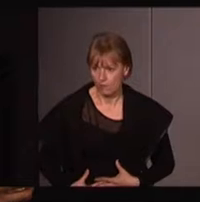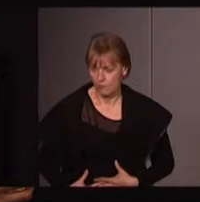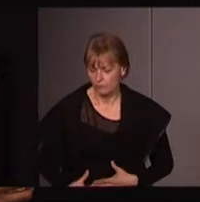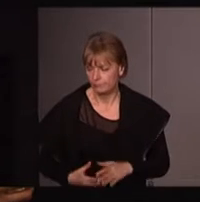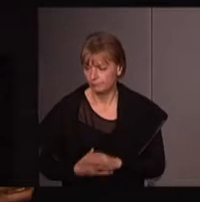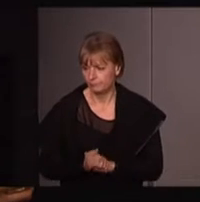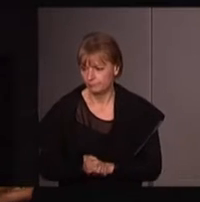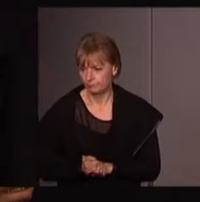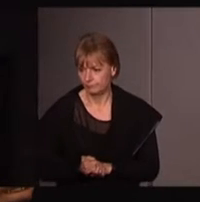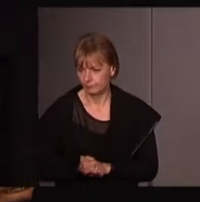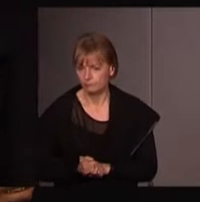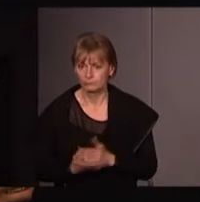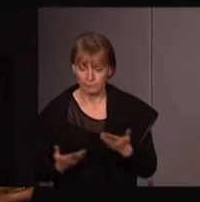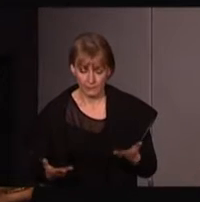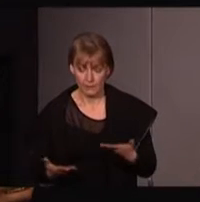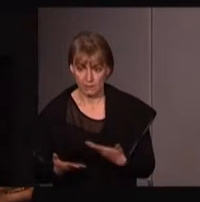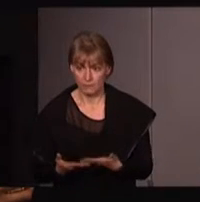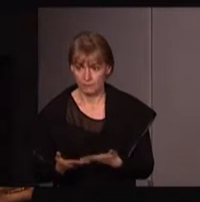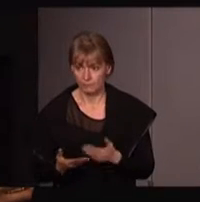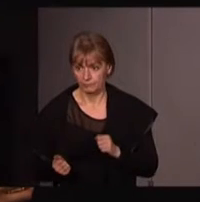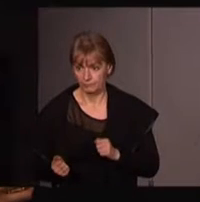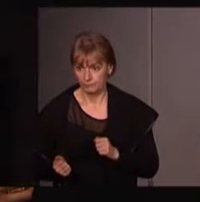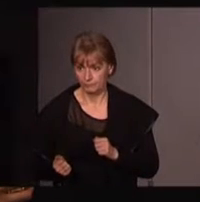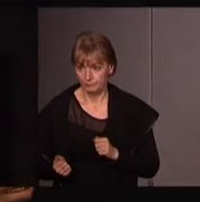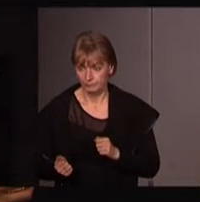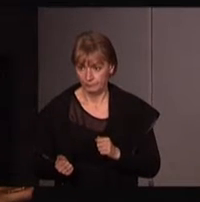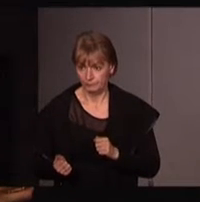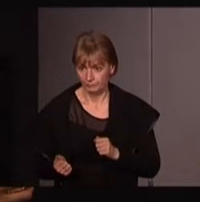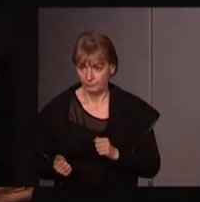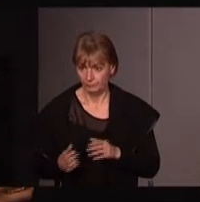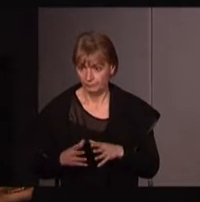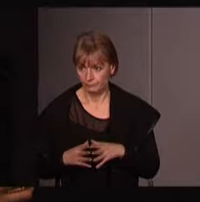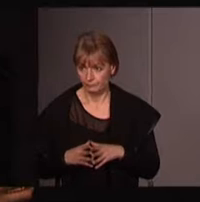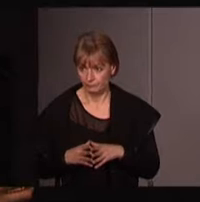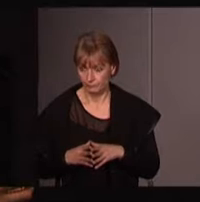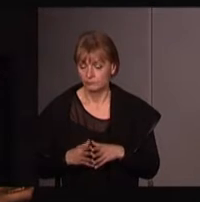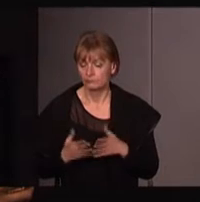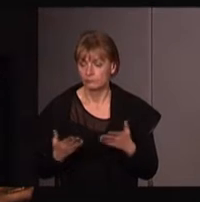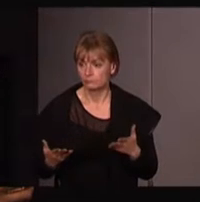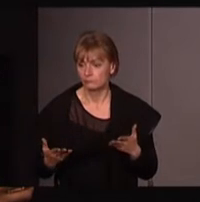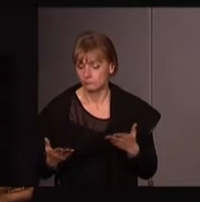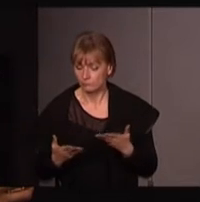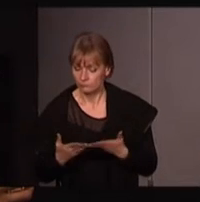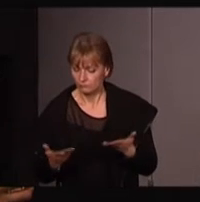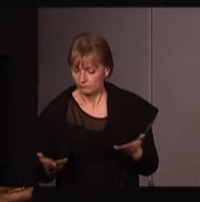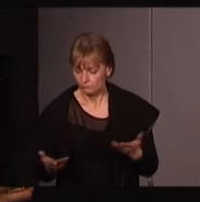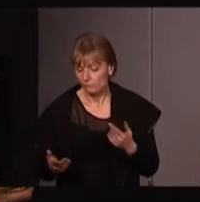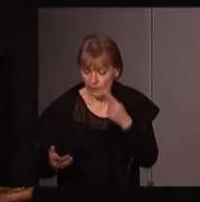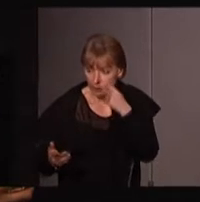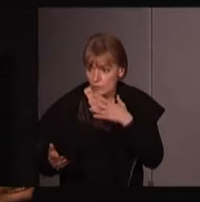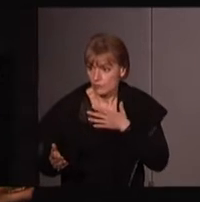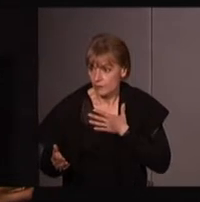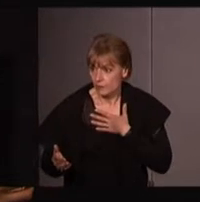corps. Et que, de ce point de vue, on pourrait dire, il est réduire d'une certaine manière ces tentatives, à mon sens,